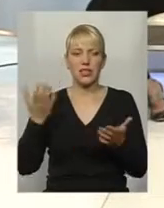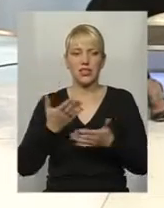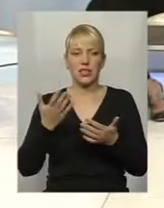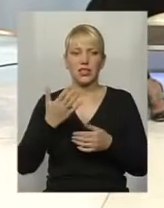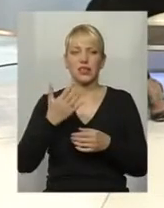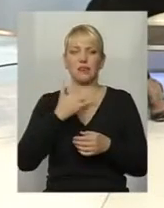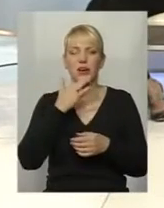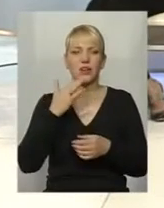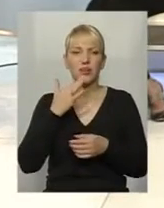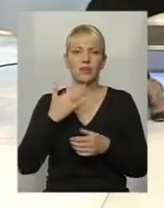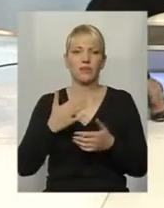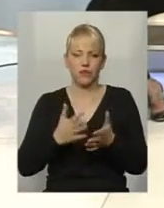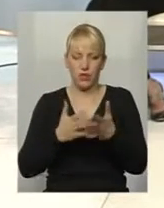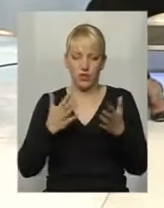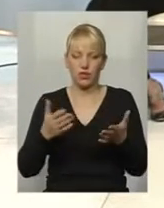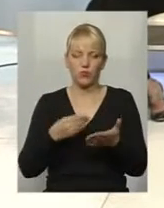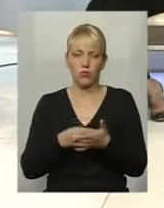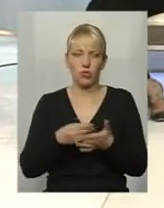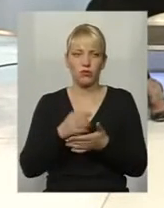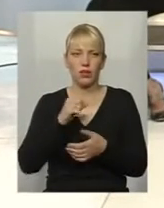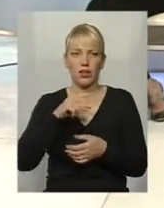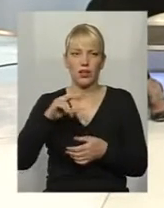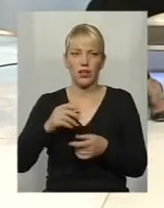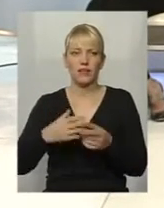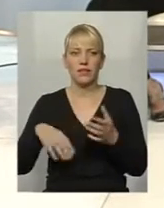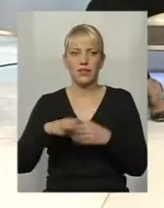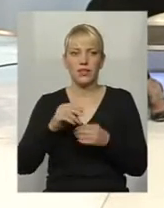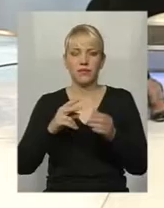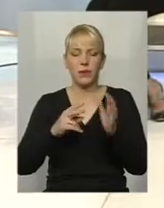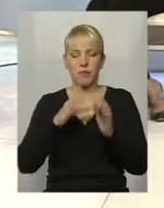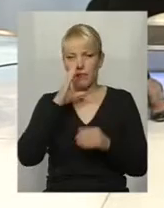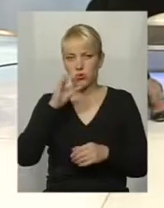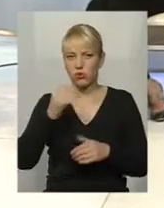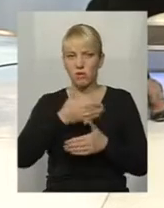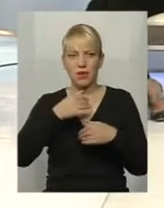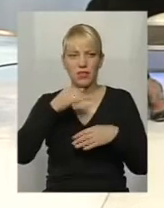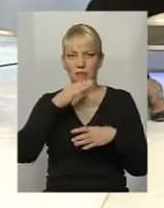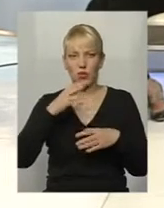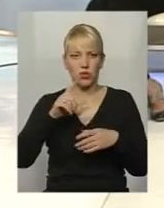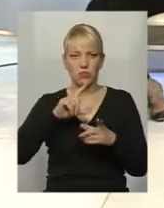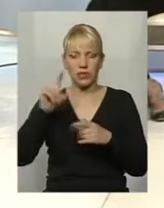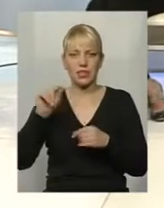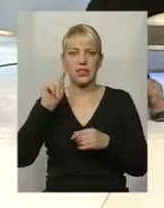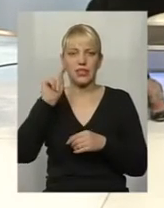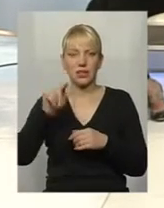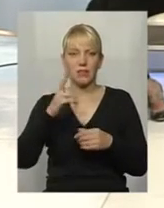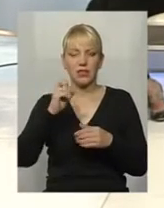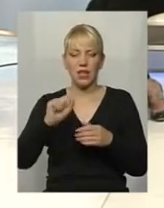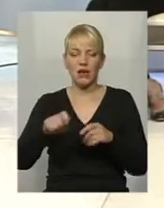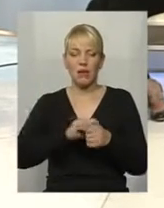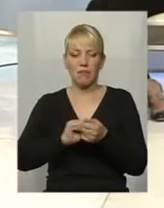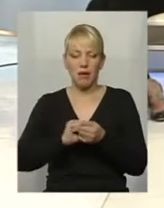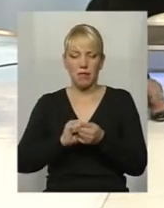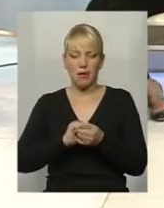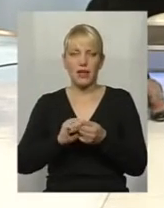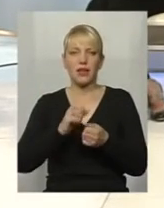правильно, з великим бюджетом. Але все, ми в маршрутках все-таки не можемо їхати там. Нібито на папері міський конкомбр